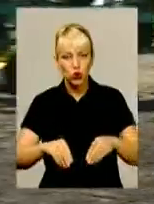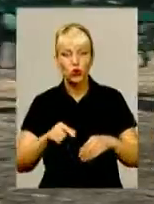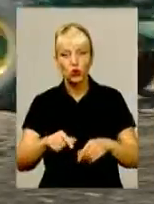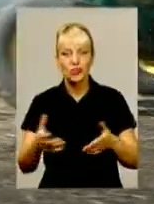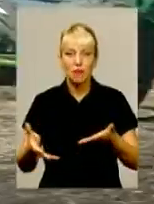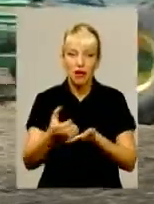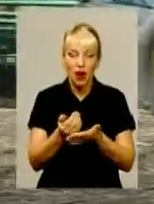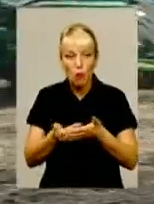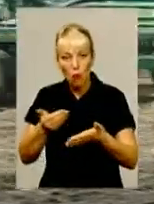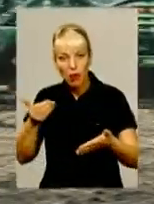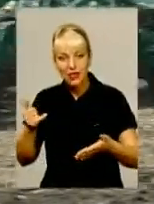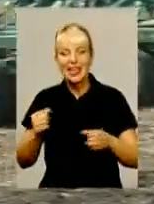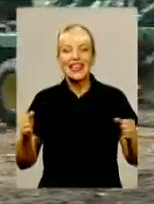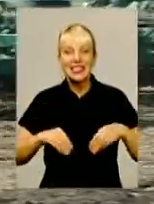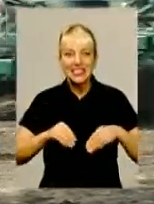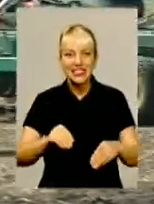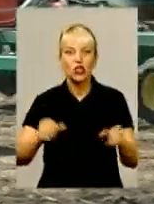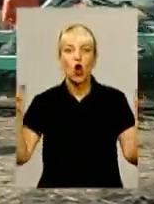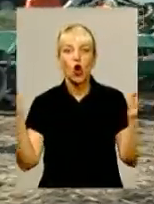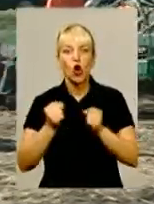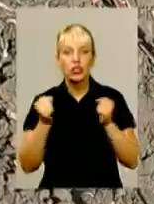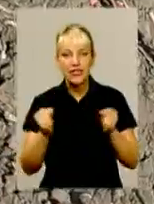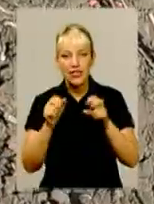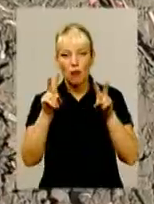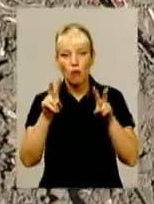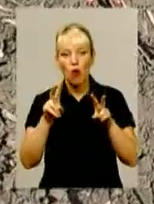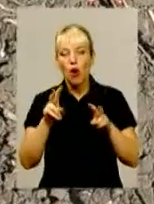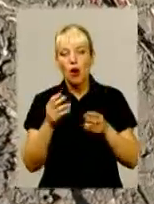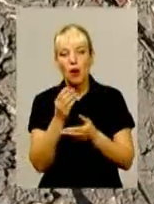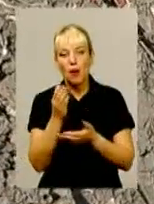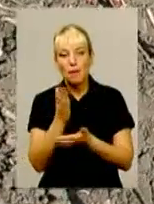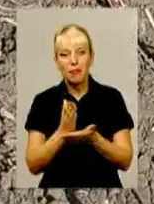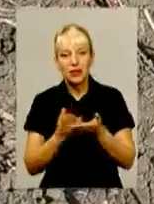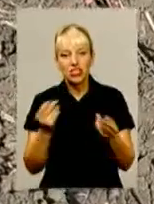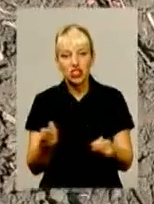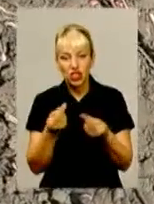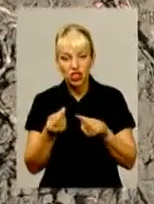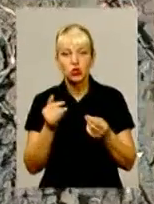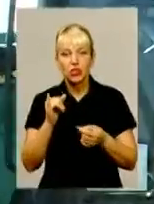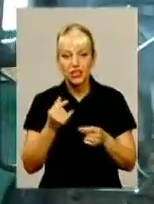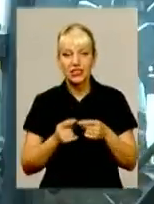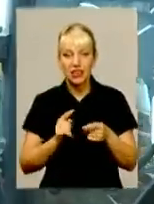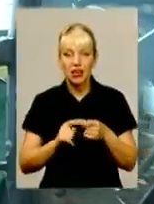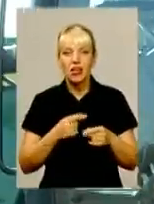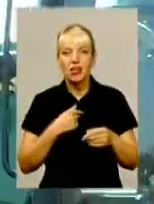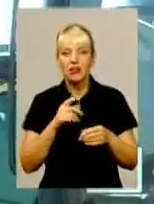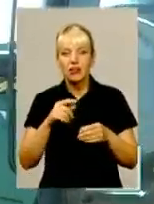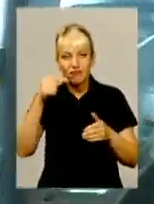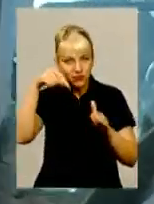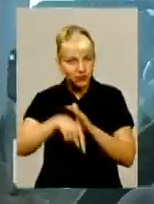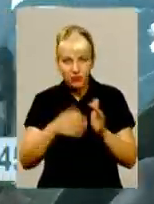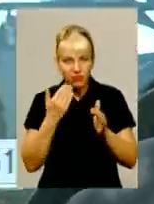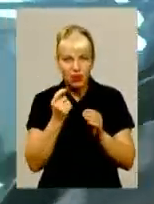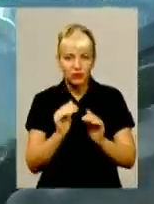заразом сіють озиму пшеницю і водночас вносять мінеральні добрива. Насіння заробляють неглибоко, це полегшує навіть кволим паросткам шлях до